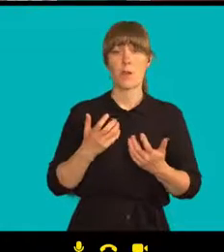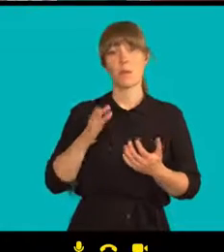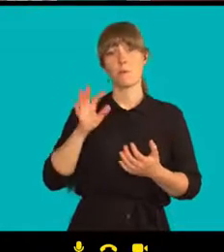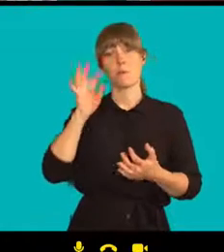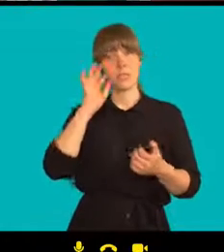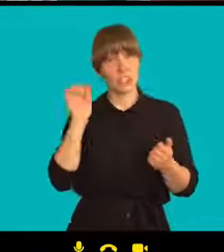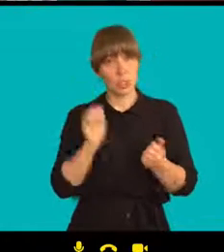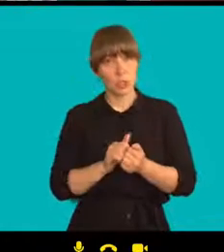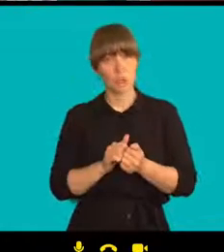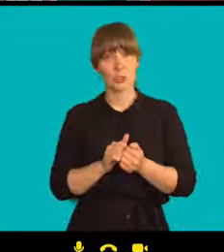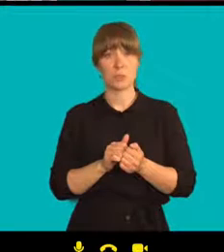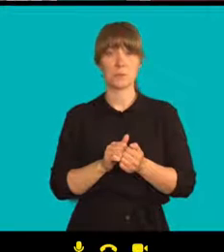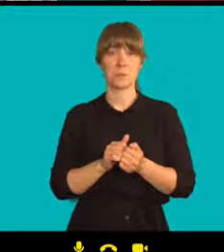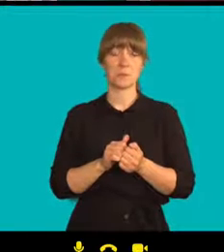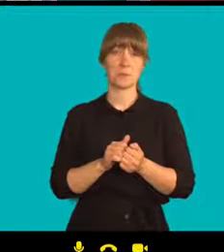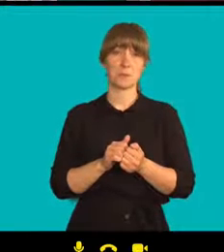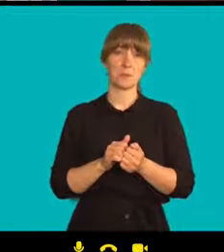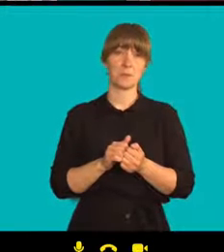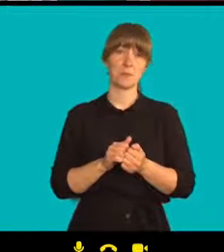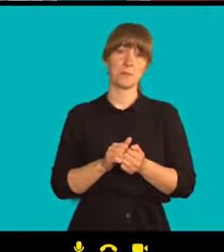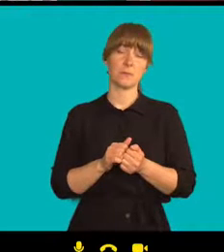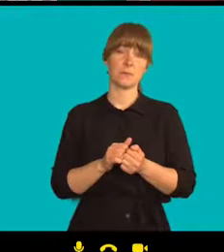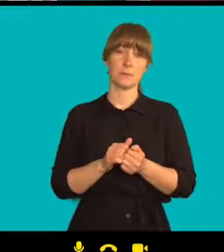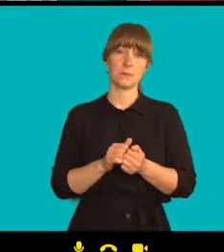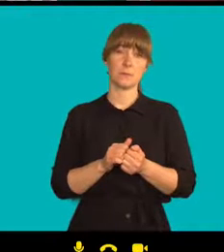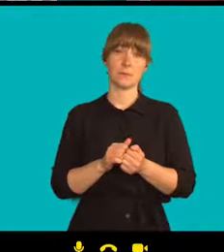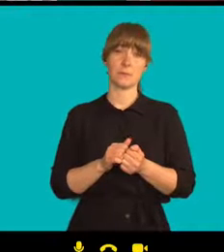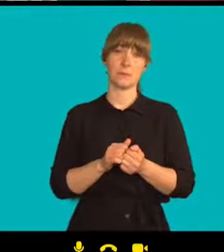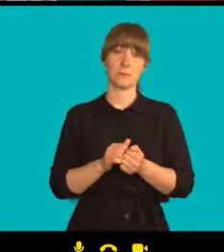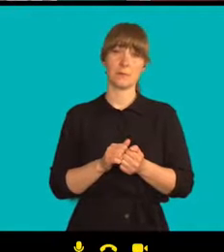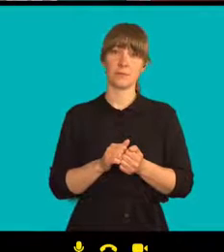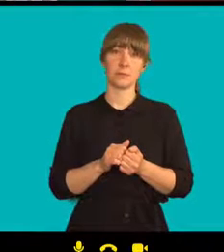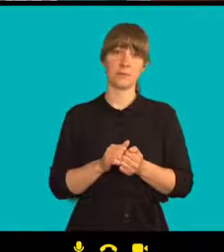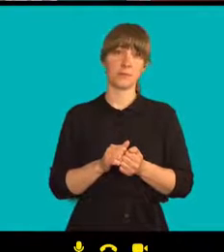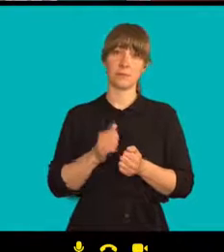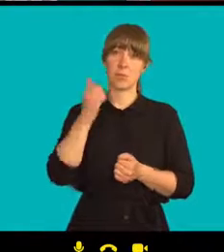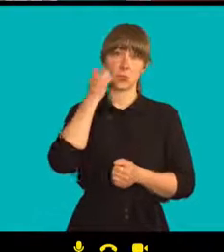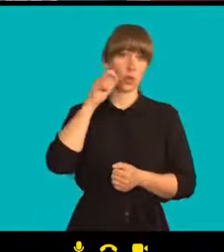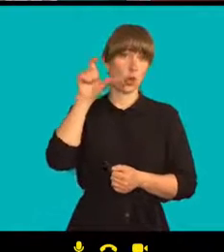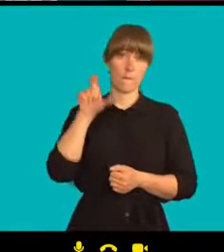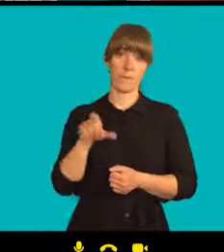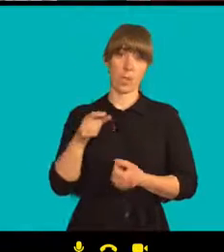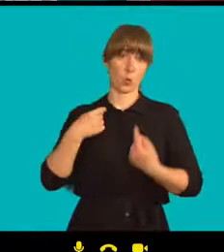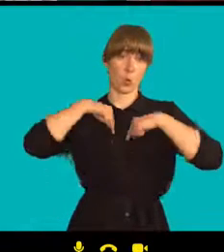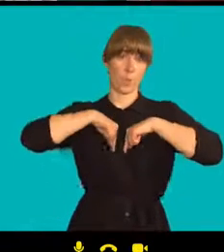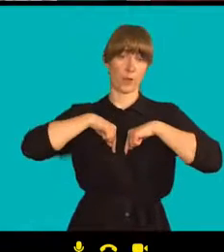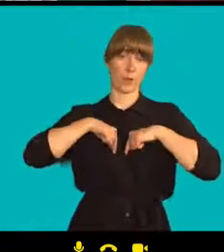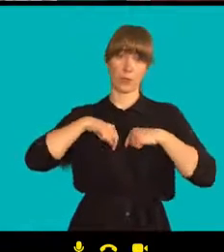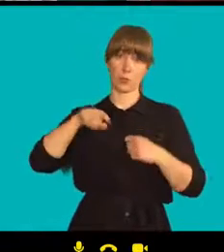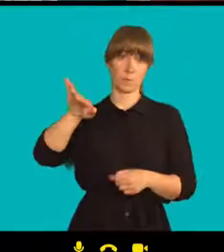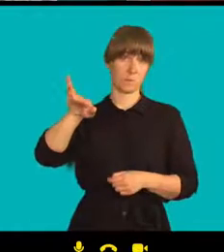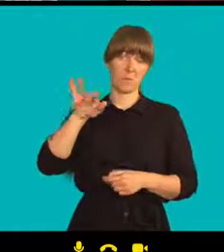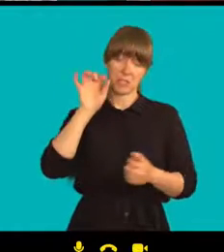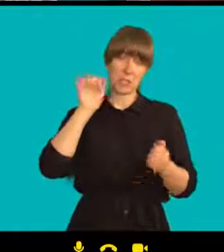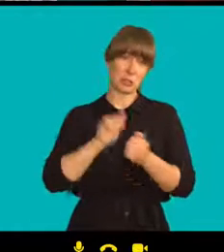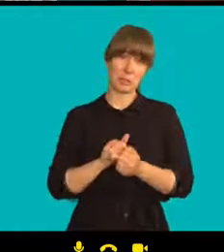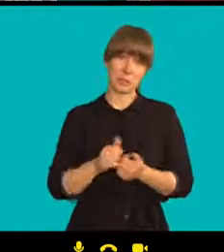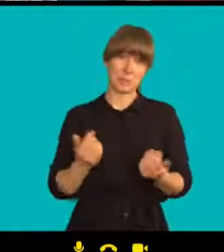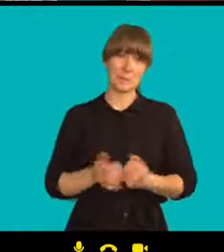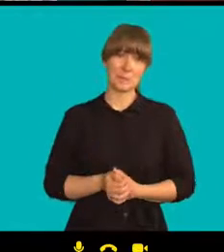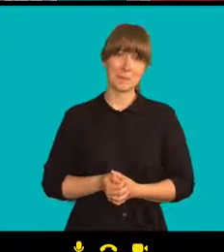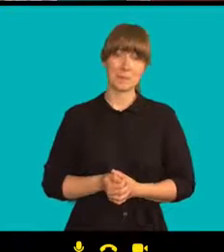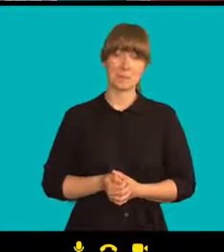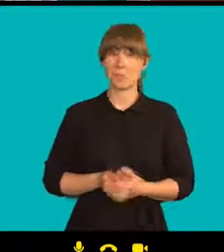Pořád doufám a pořád věřím, že je to prostě lidská bytost. nevím,